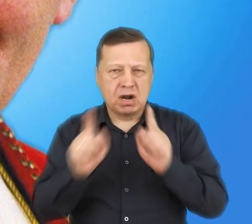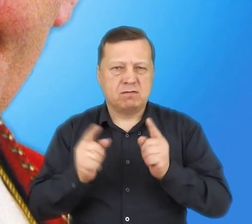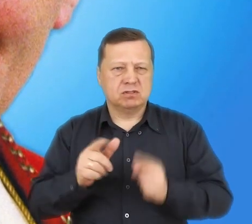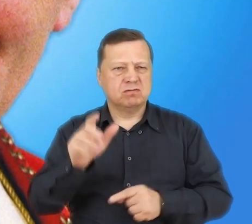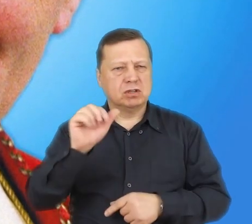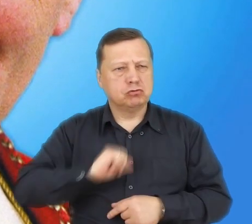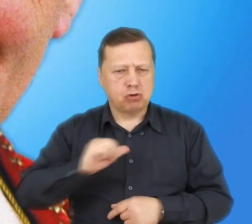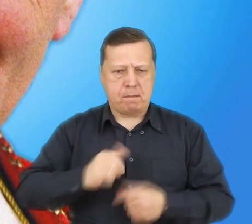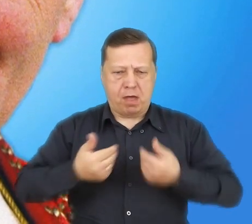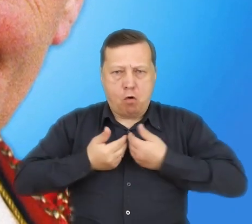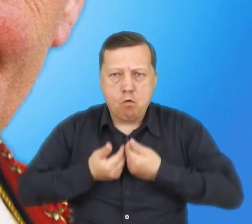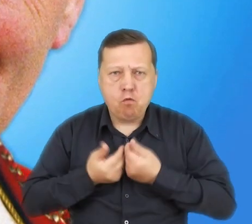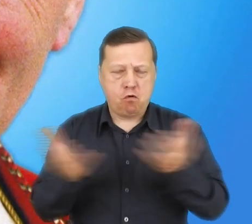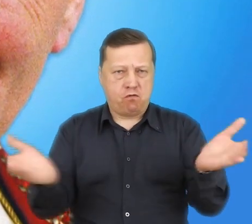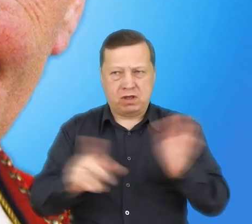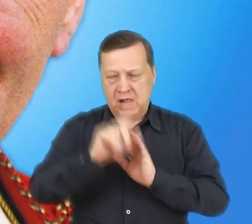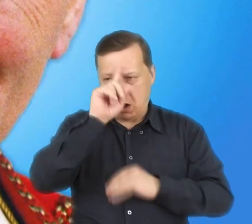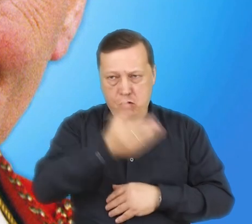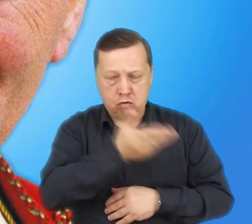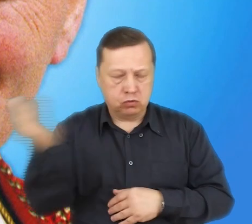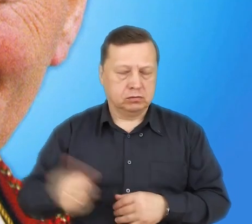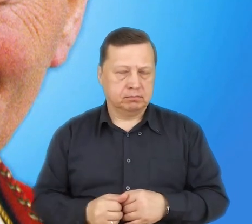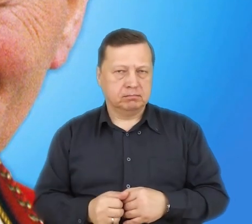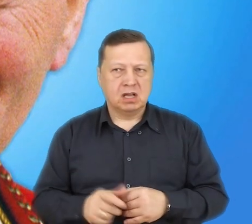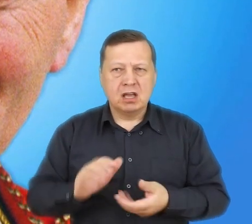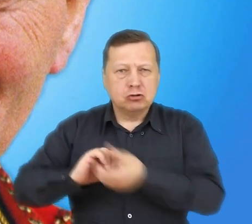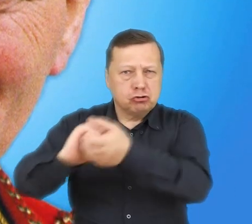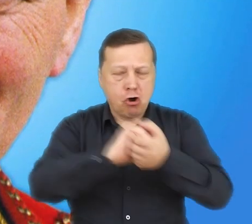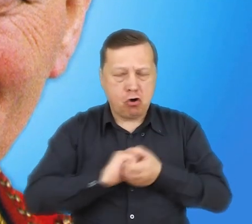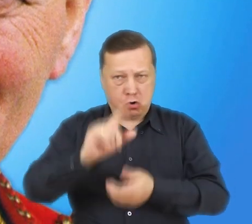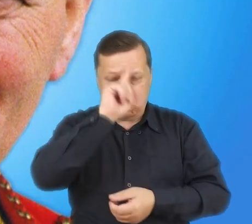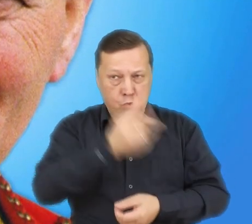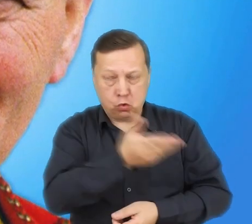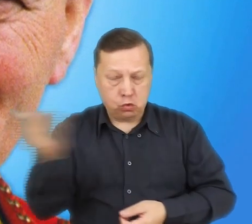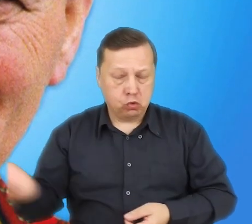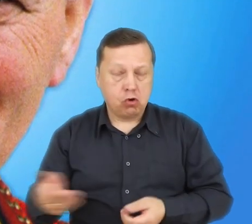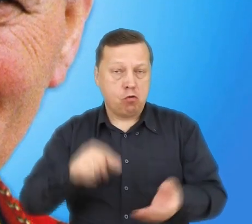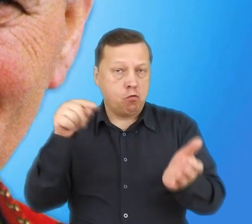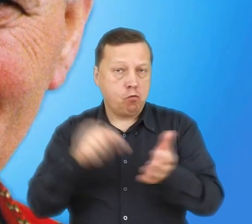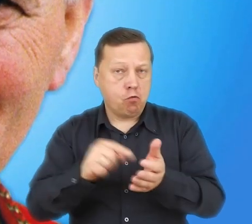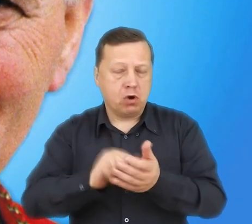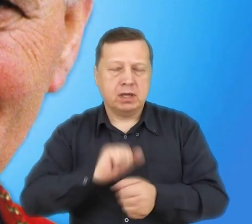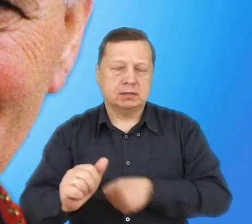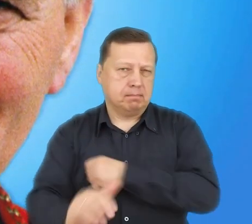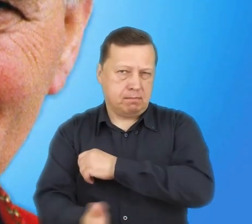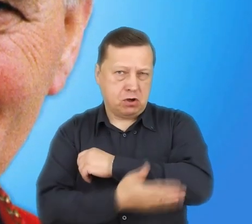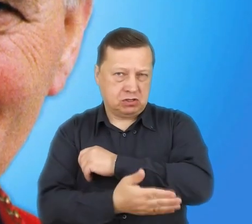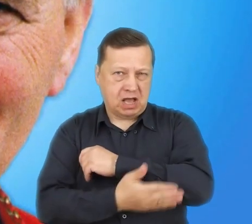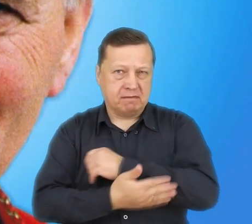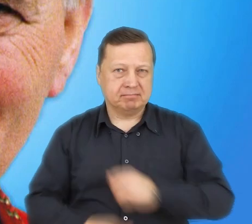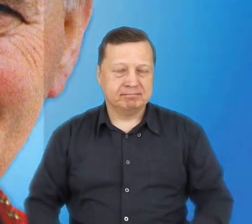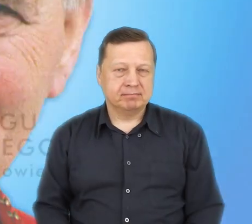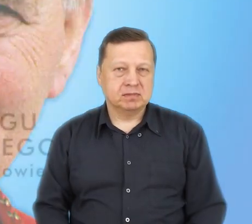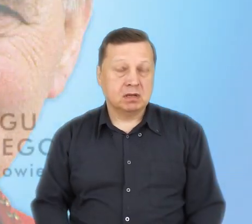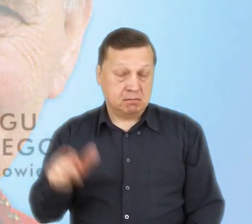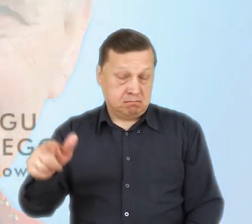jako prawdziwe otwarcie się na innych ludzi i jako solidarność z nimi, to najbardziej podstawowe ze